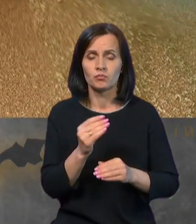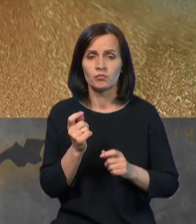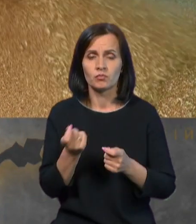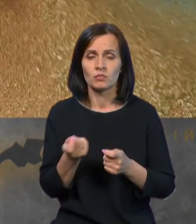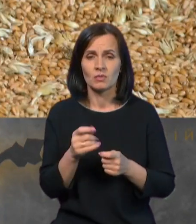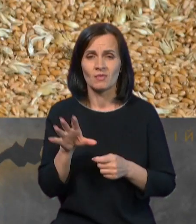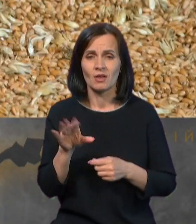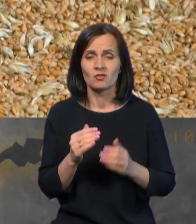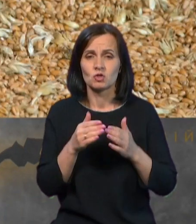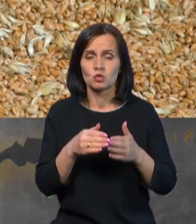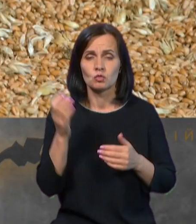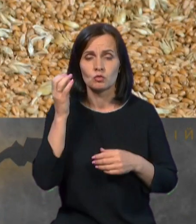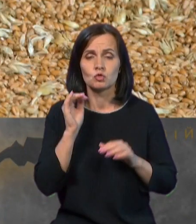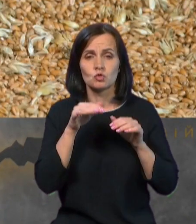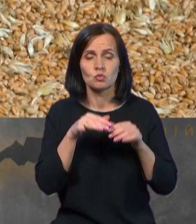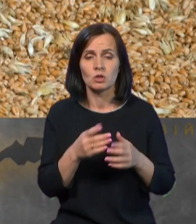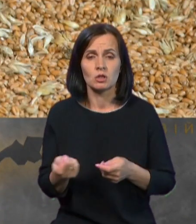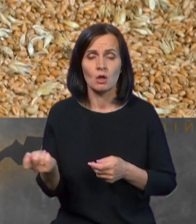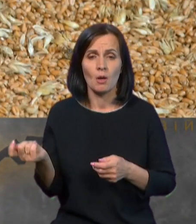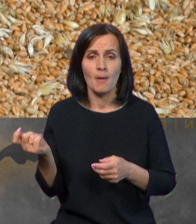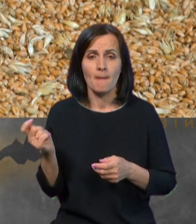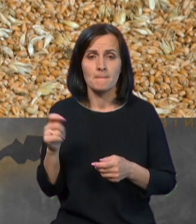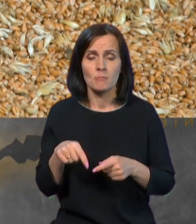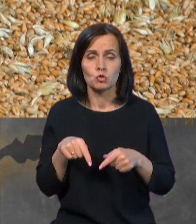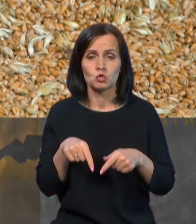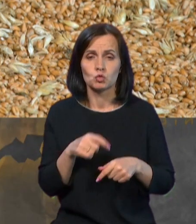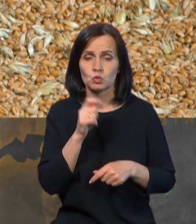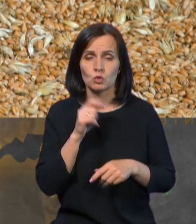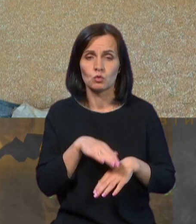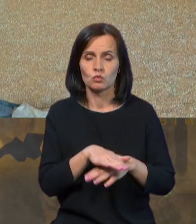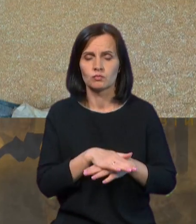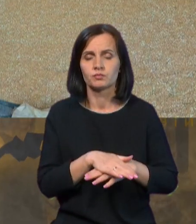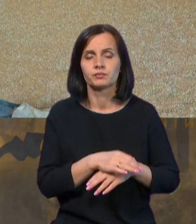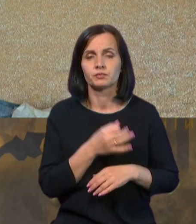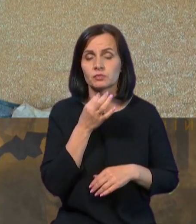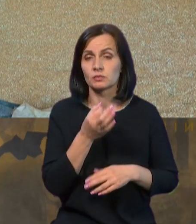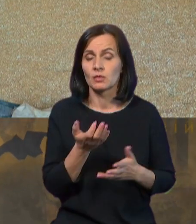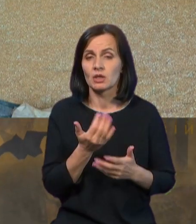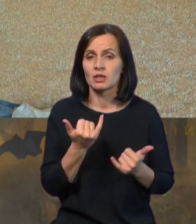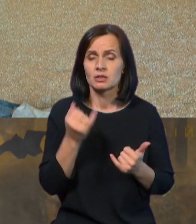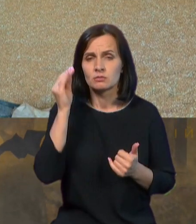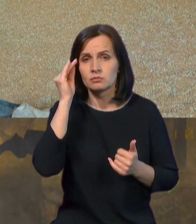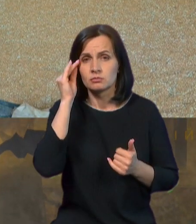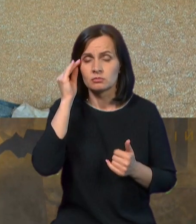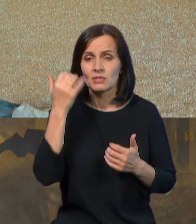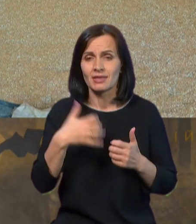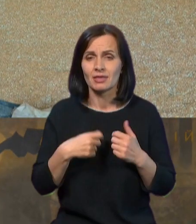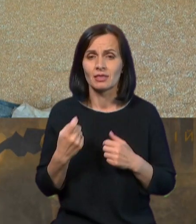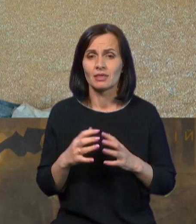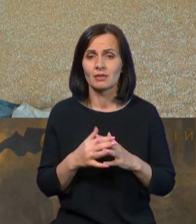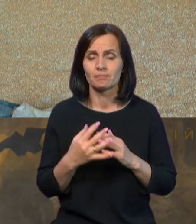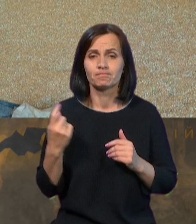кораблів в Чорному морі, які прийдуть в Україну. Пане Микола, а які зараз думки Лунайт серед аграріїв щодо цієї всієї